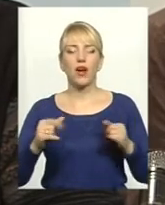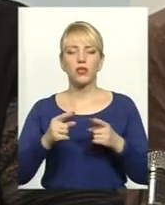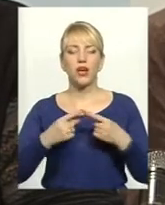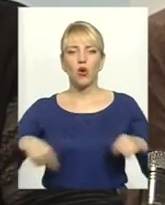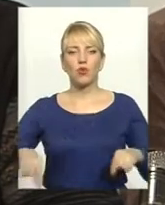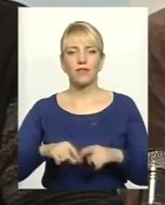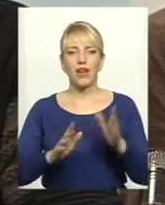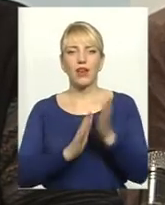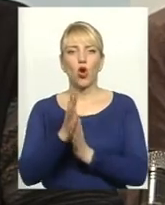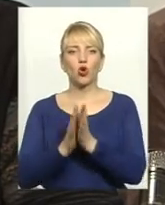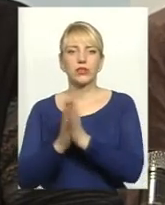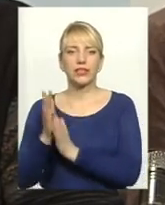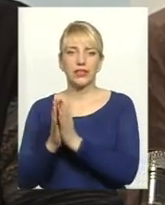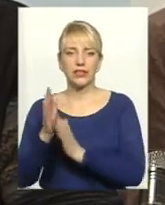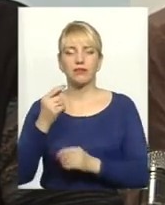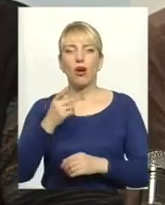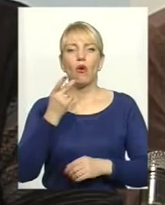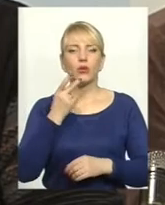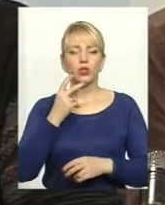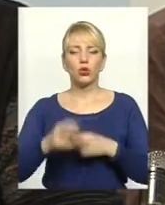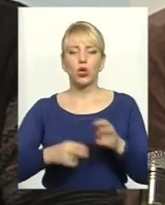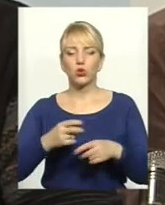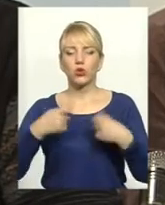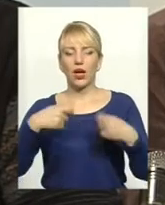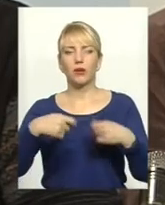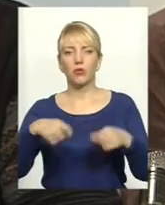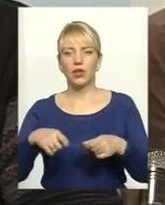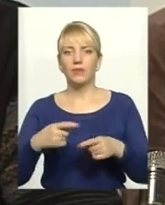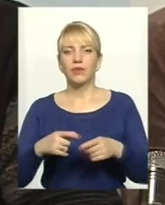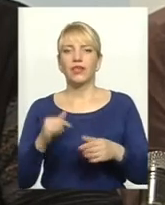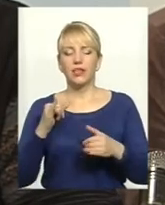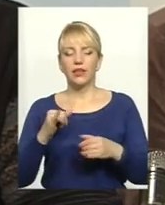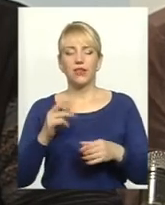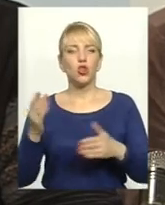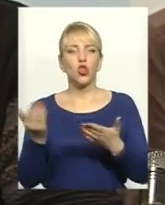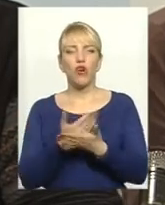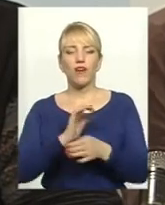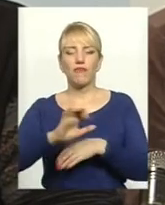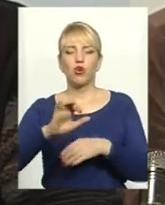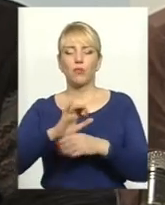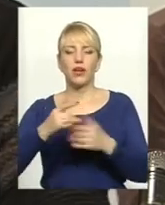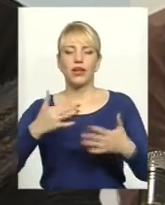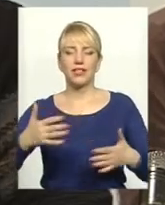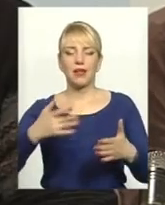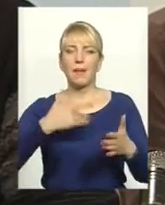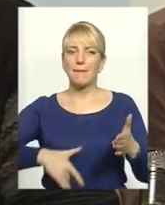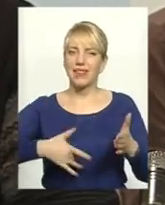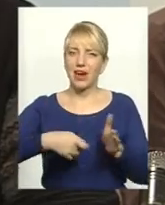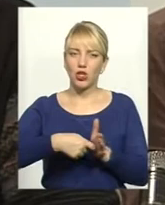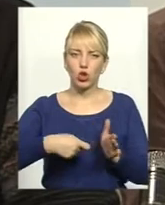рослинництва, постійно шукаємо нові ринки і нових виробників різної продукції, мінеральних добрив.